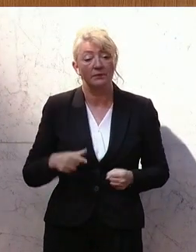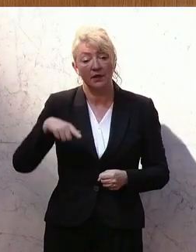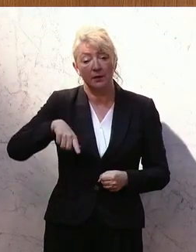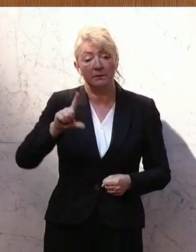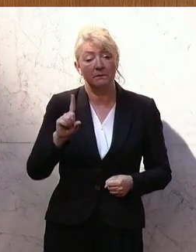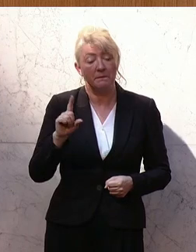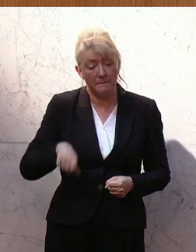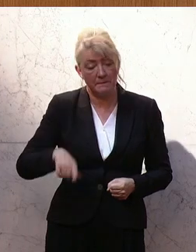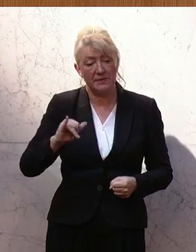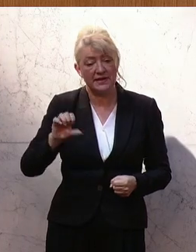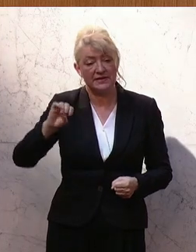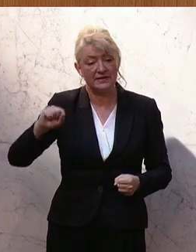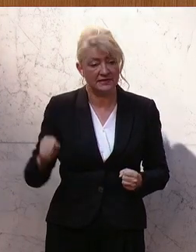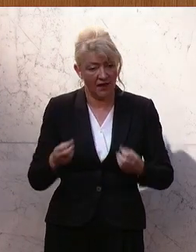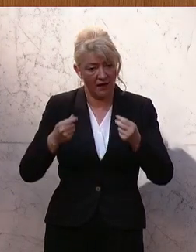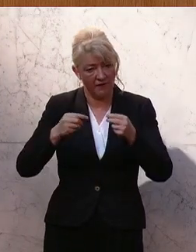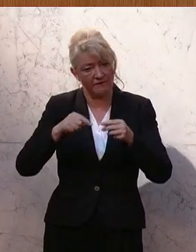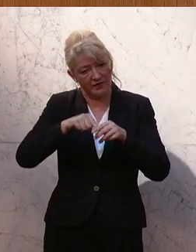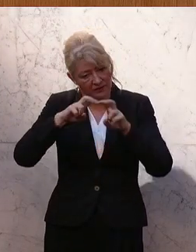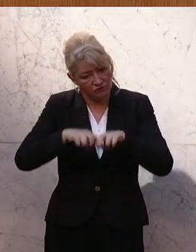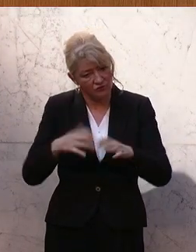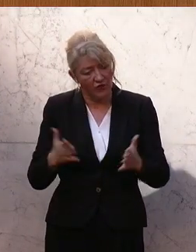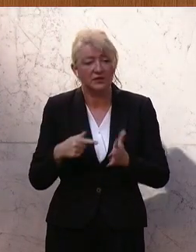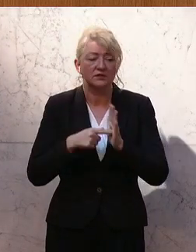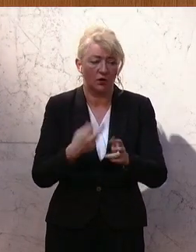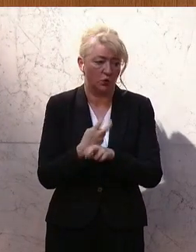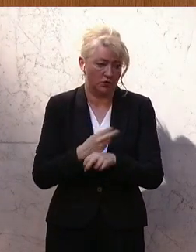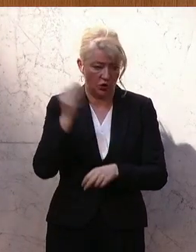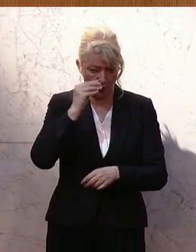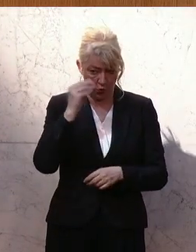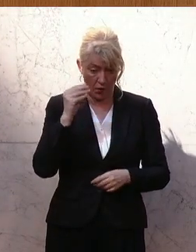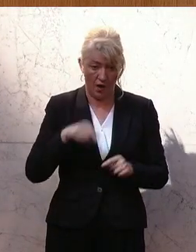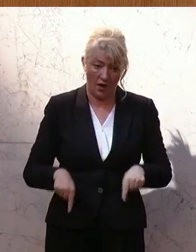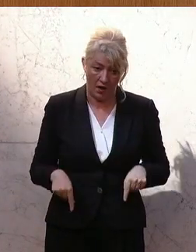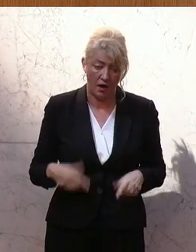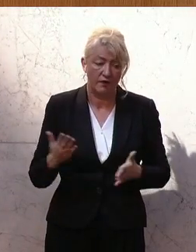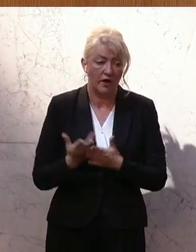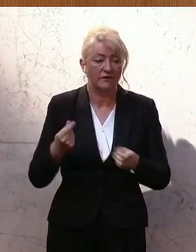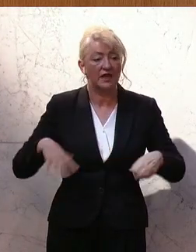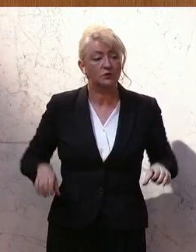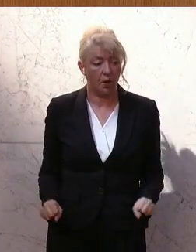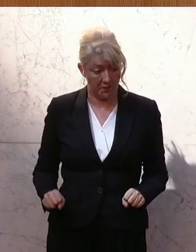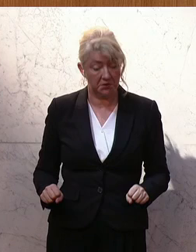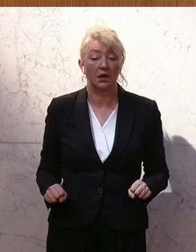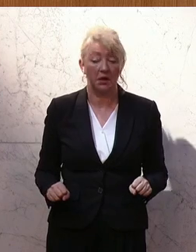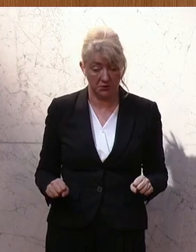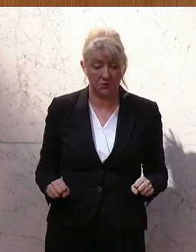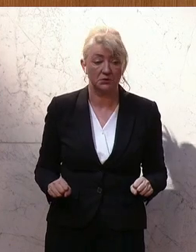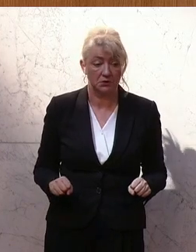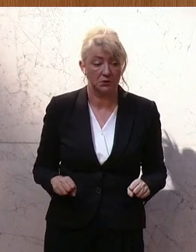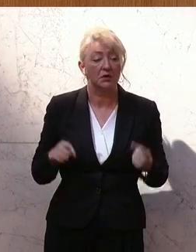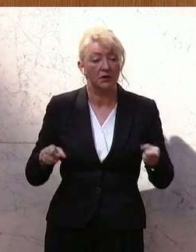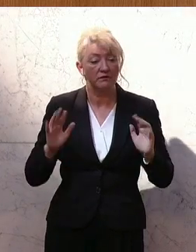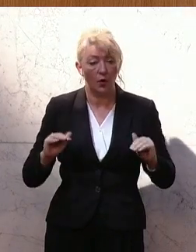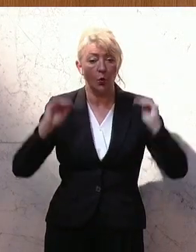Financial Literacy eingehen. Hier zeigt sich, dass Österreichs Schülerinnen und Schüler bei der Finanzkompetenz signifikant über